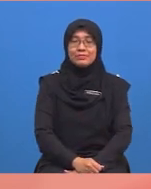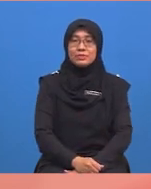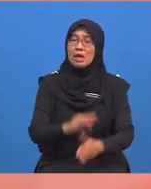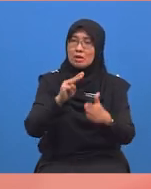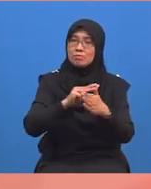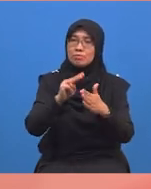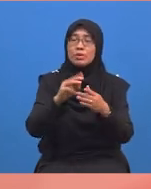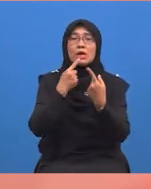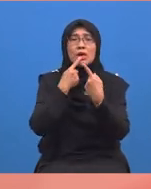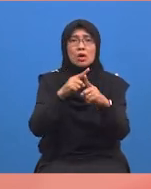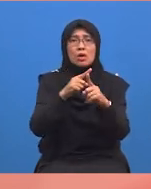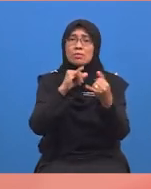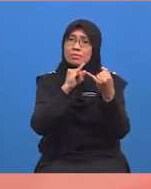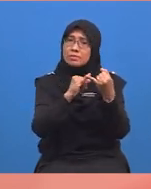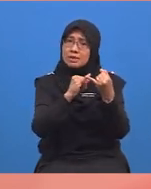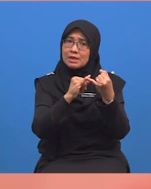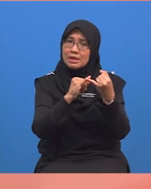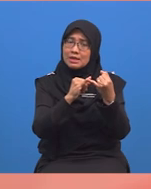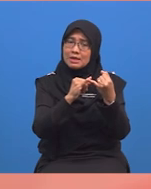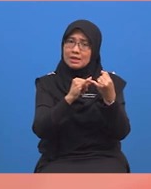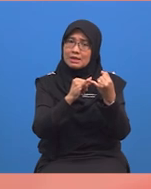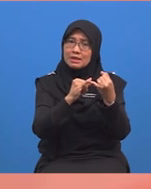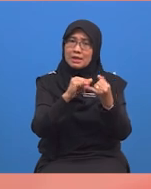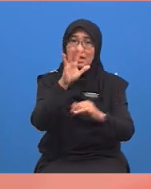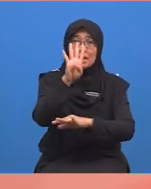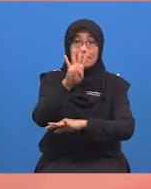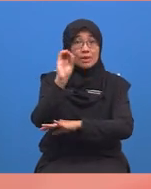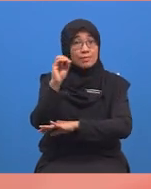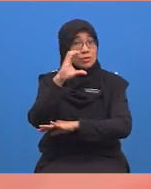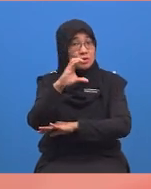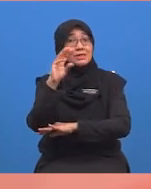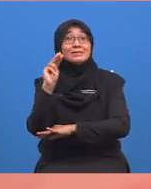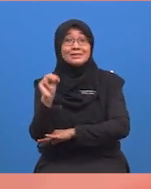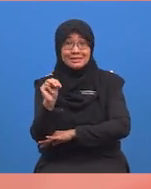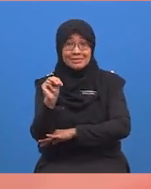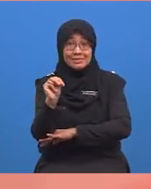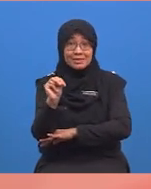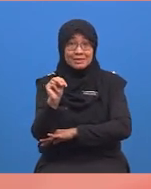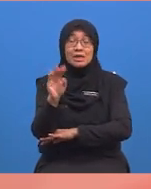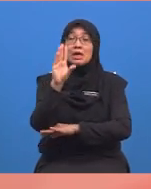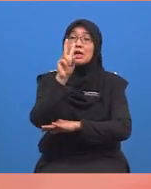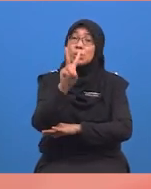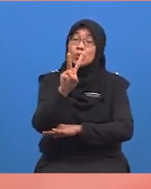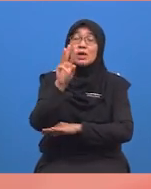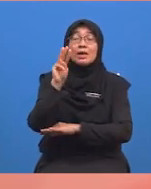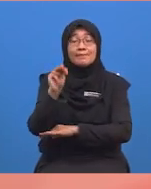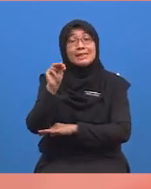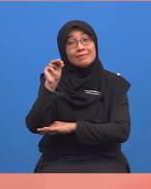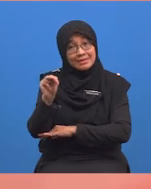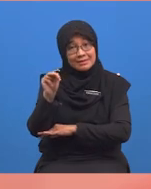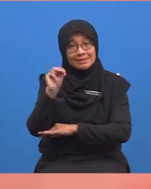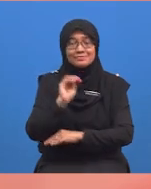Maka, jawapan akhir bagi soalan ini ialah empat puluh sentimeter dua milimeter.